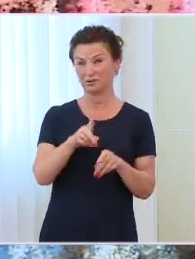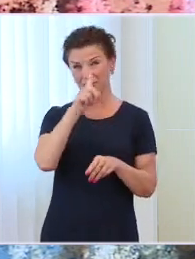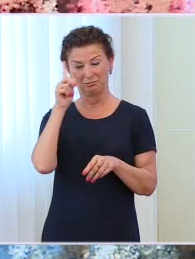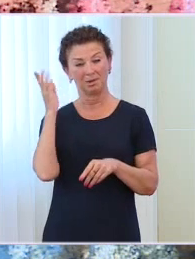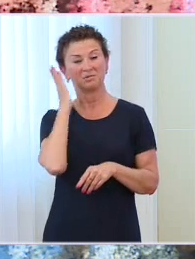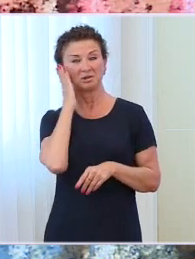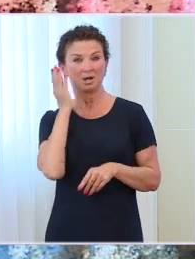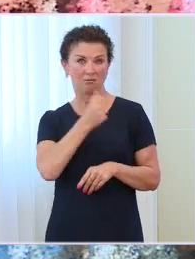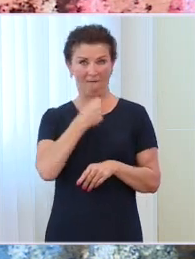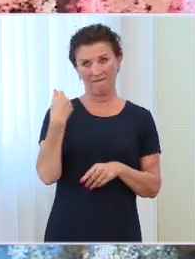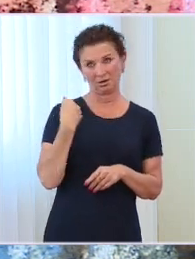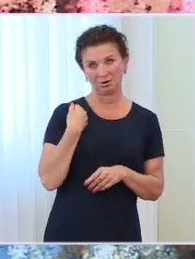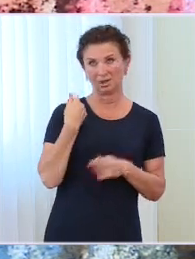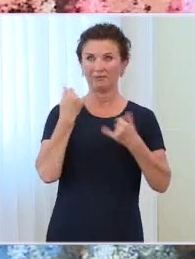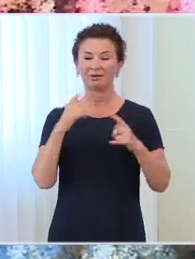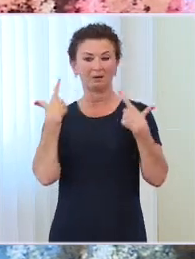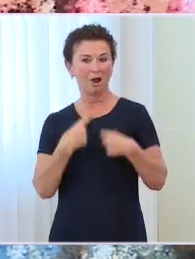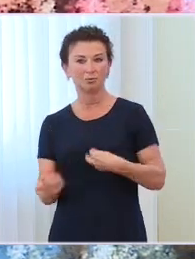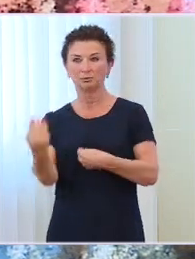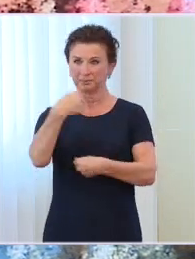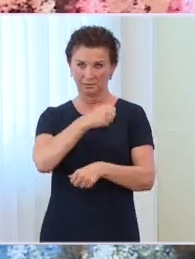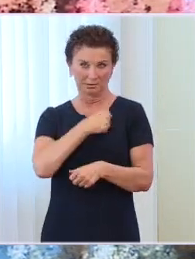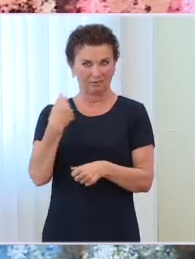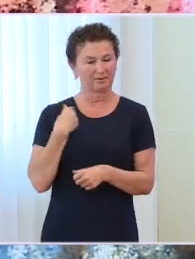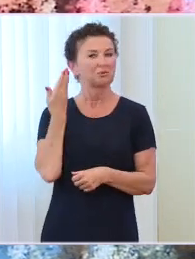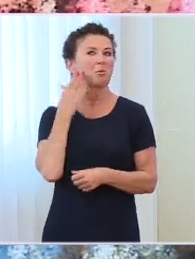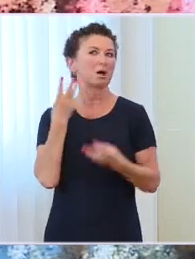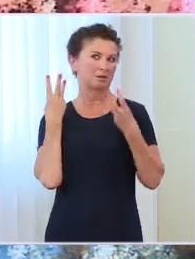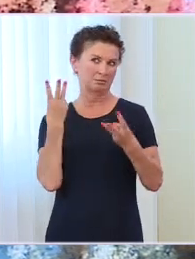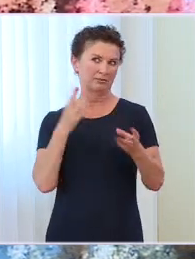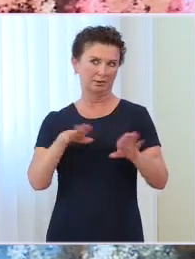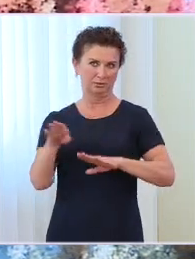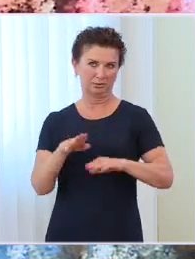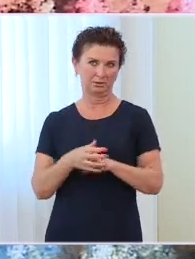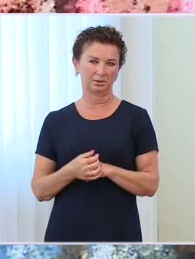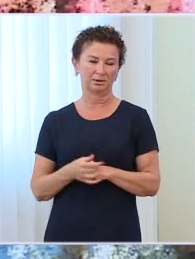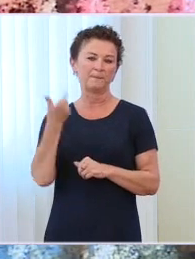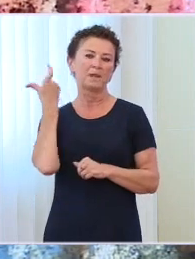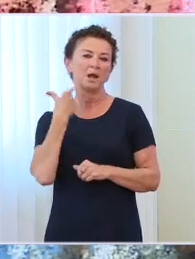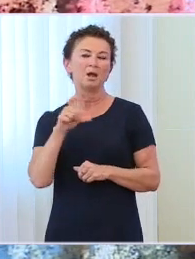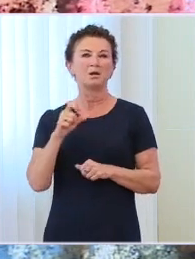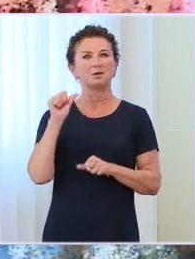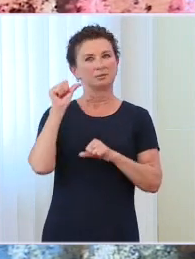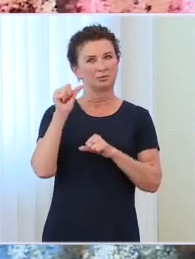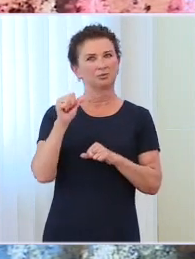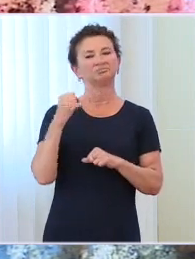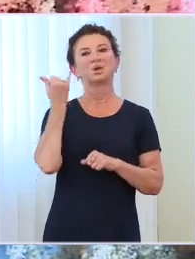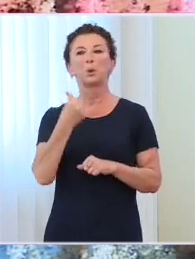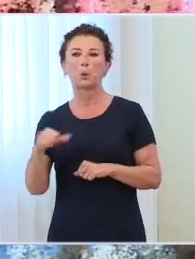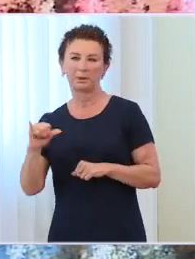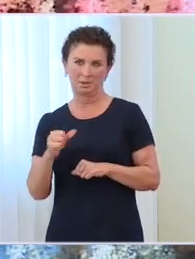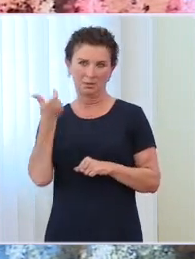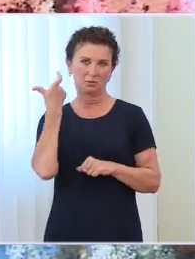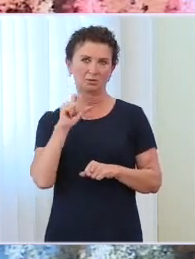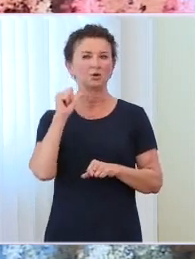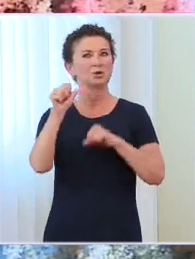które koniecznie trzeba będzie odwiedzić. Stulecie odzyskania niepodległości. Trudno o lepszy moment na to,